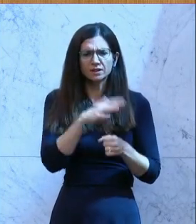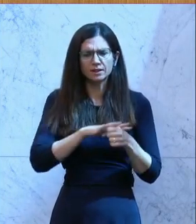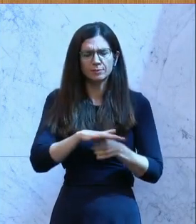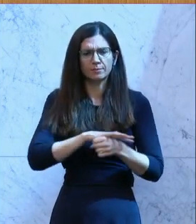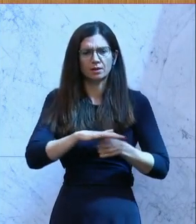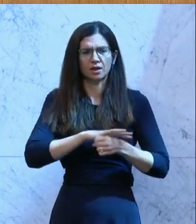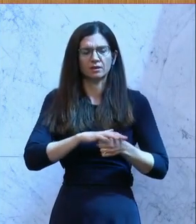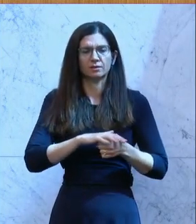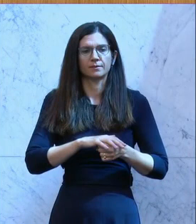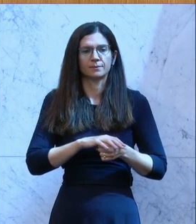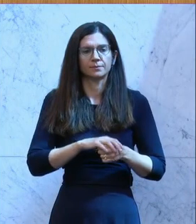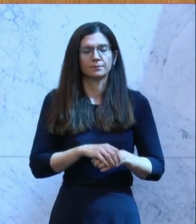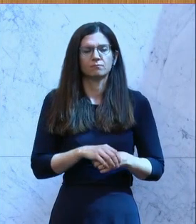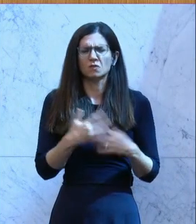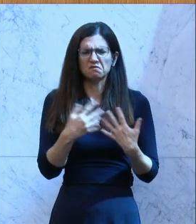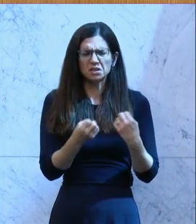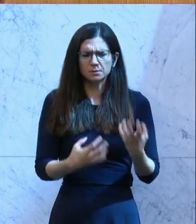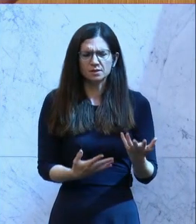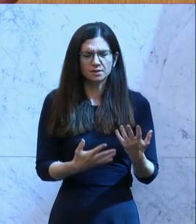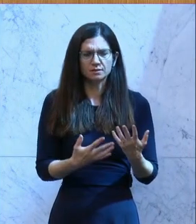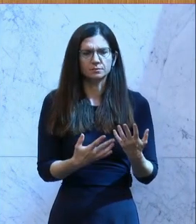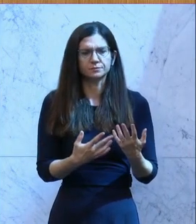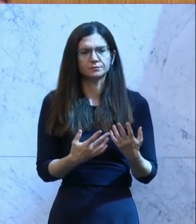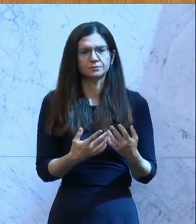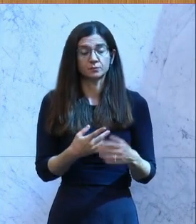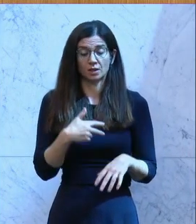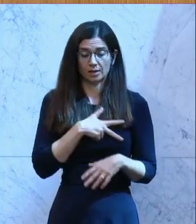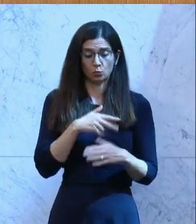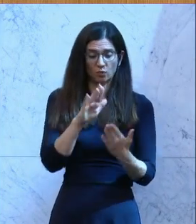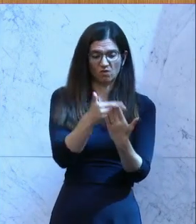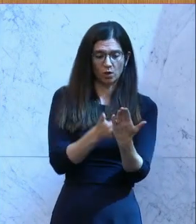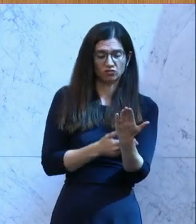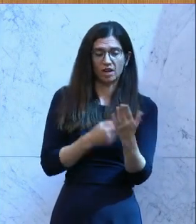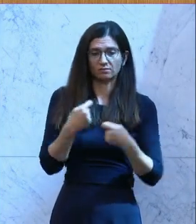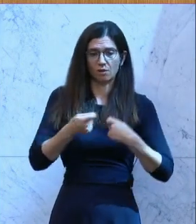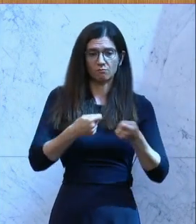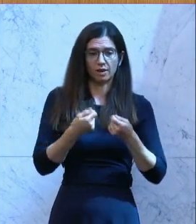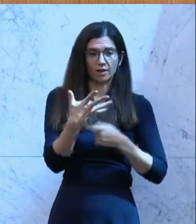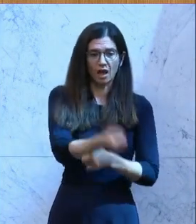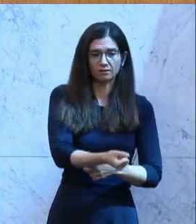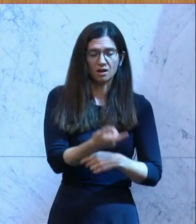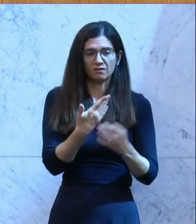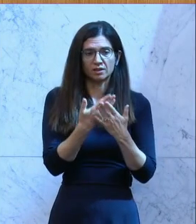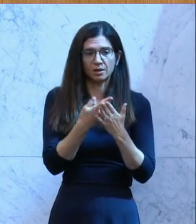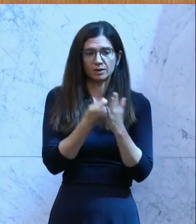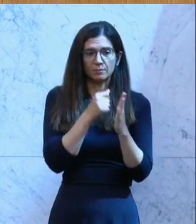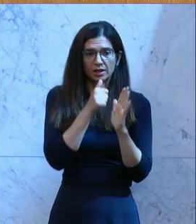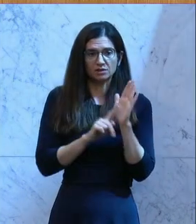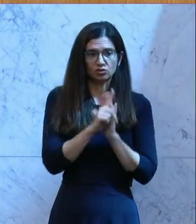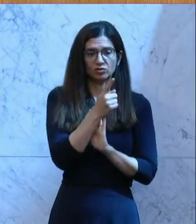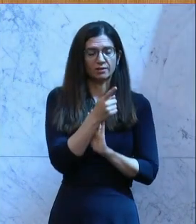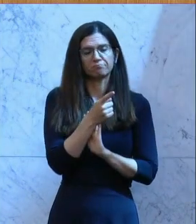wir uns im Energiebereich, was passiert ist. Sie haben unsere Vorschläge, dass man in den Markt eingreift, dass die Preise gar nicht so steigen, haben Sie vom Tisch